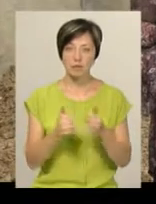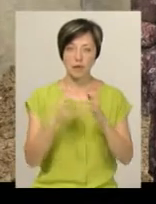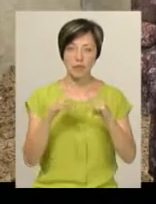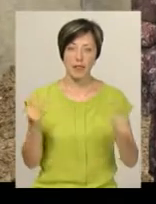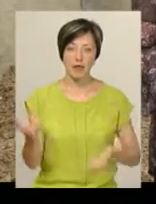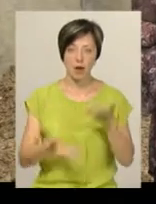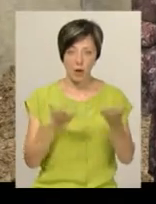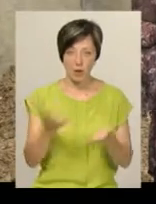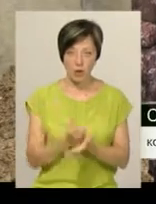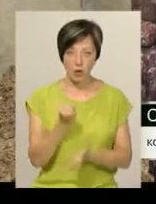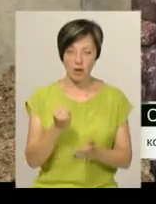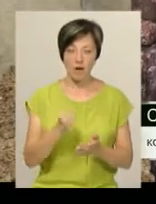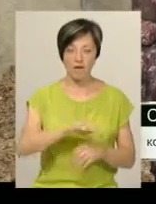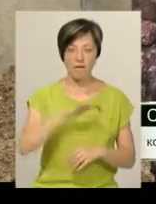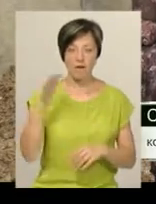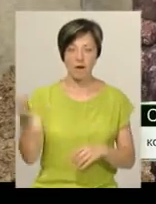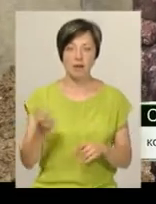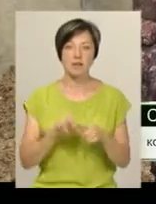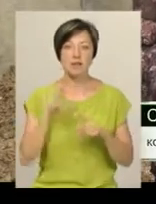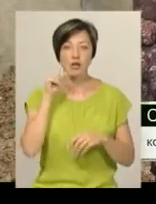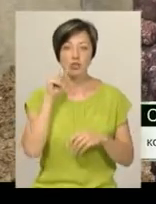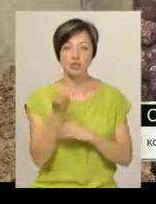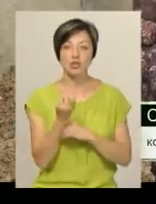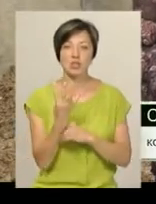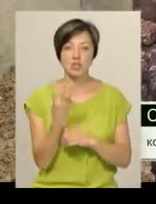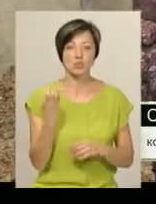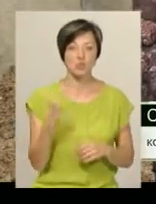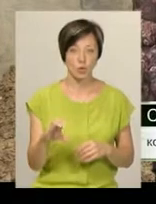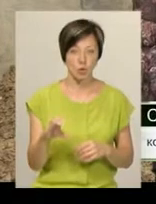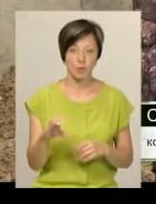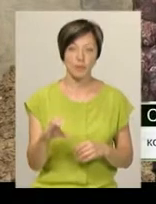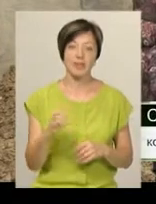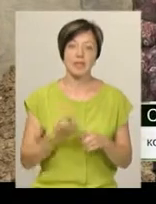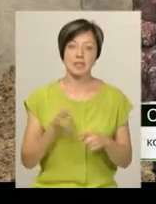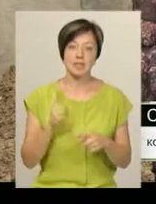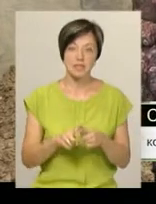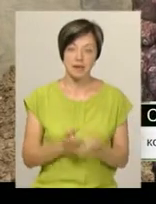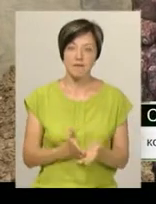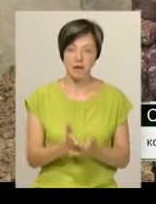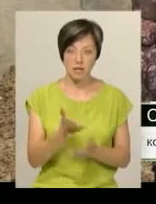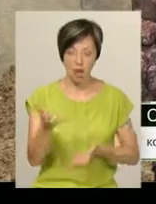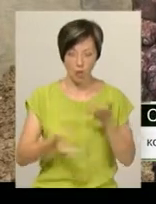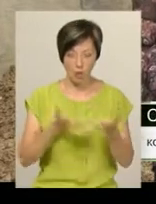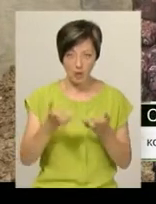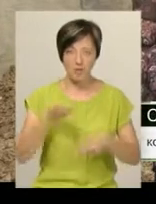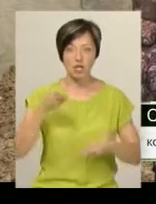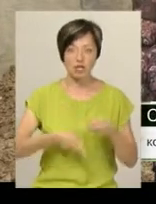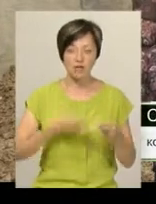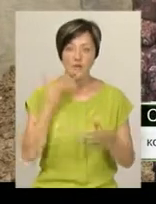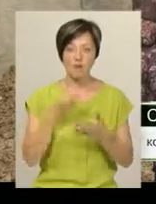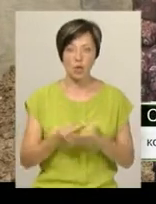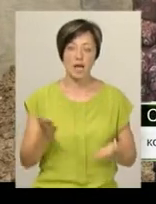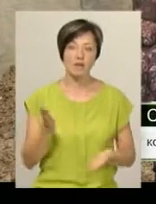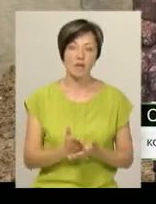археологи розкопали вал, який датований 14-м століттям. Власне, це версія археологів. А закінчив він своє